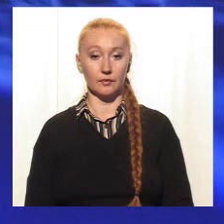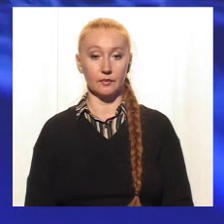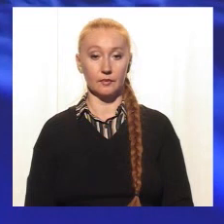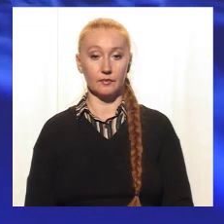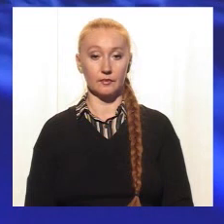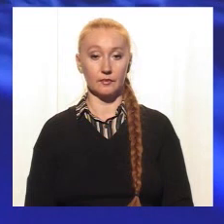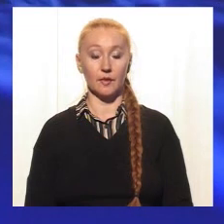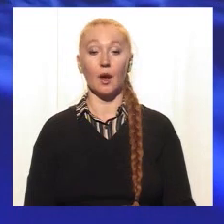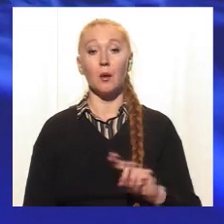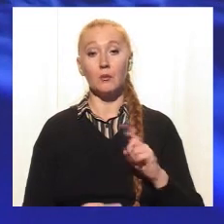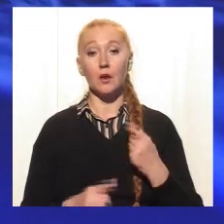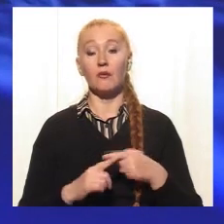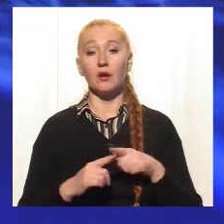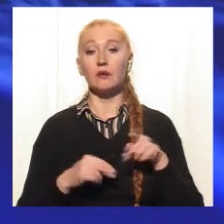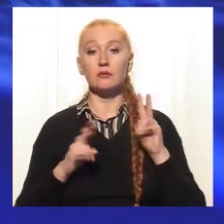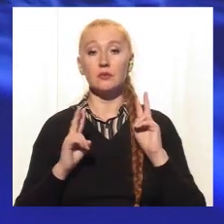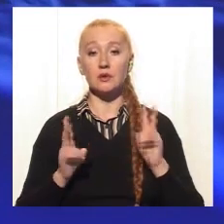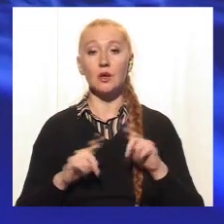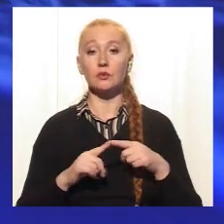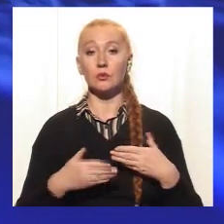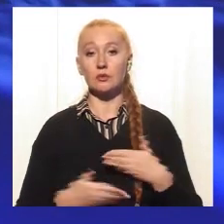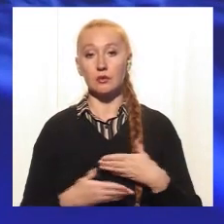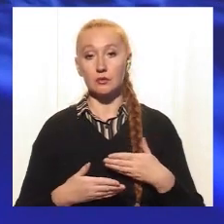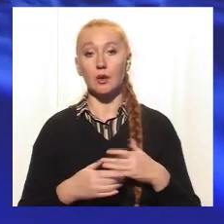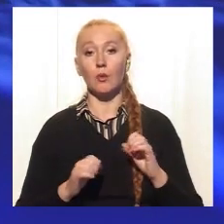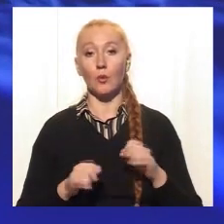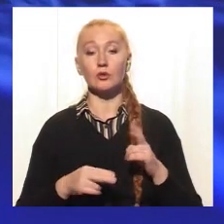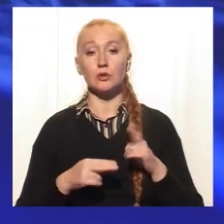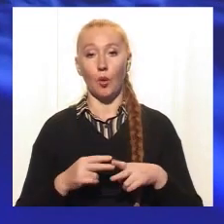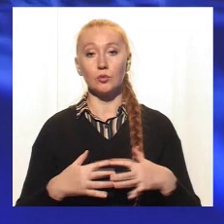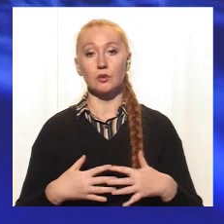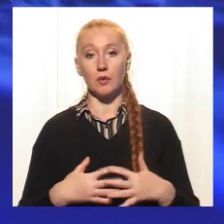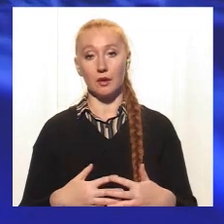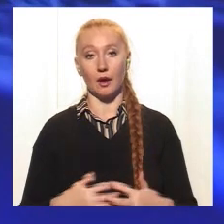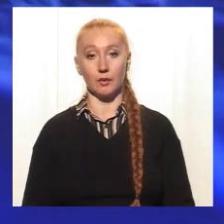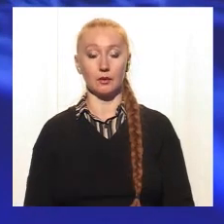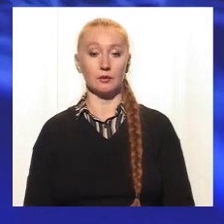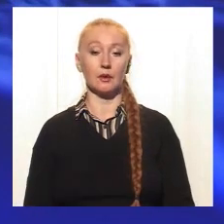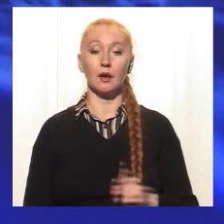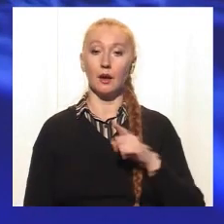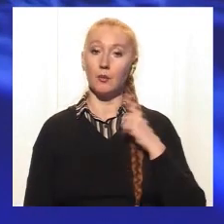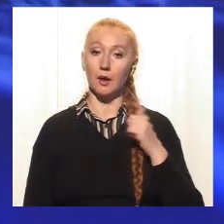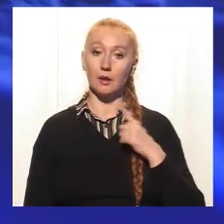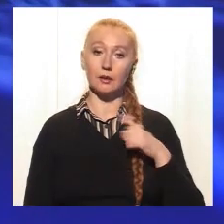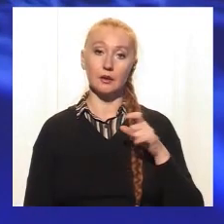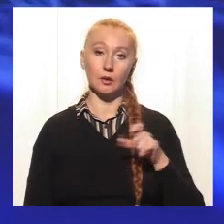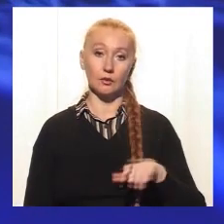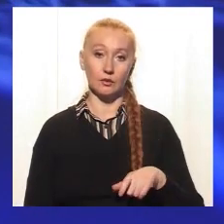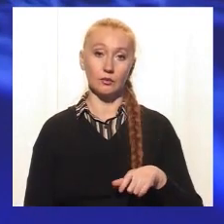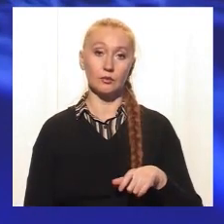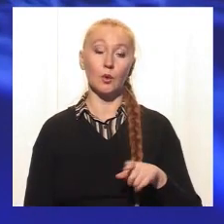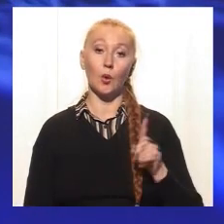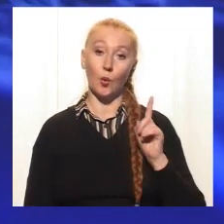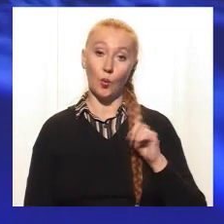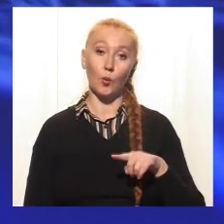елементарно от незнання. Того, що секс іногда може закінчиться беременністю. Молоді люди вроде